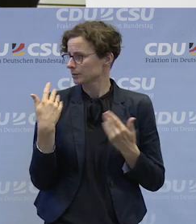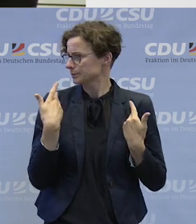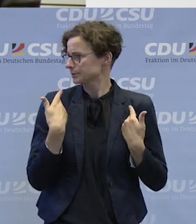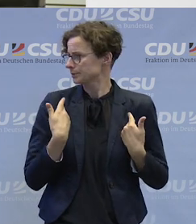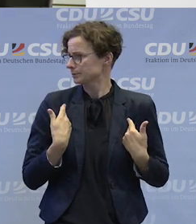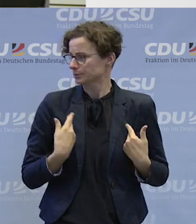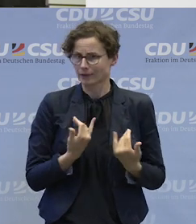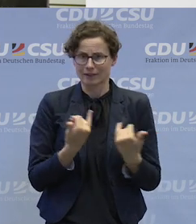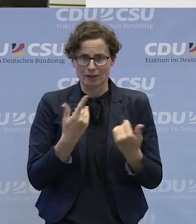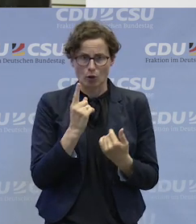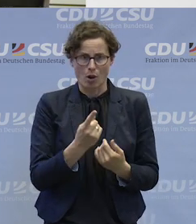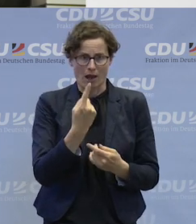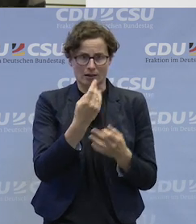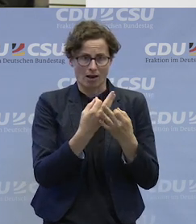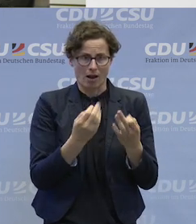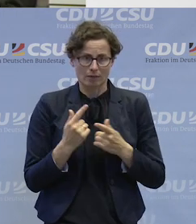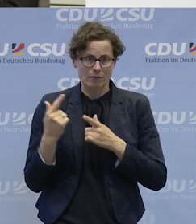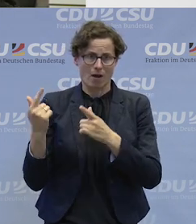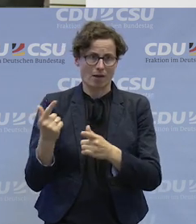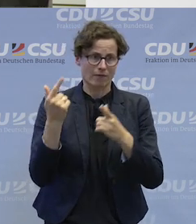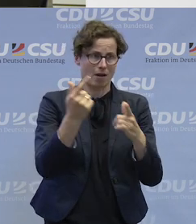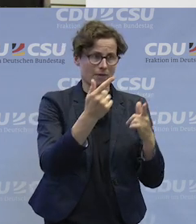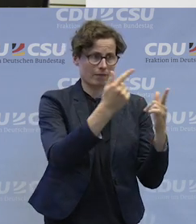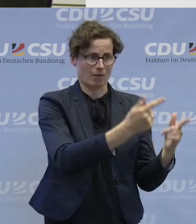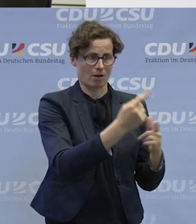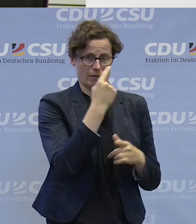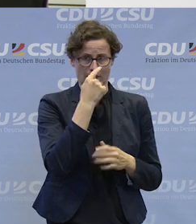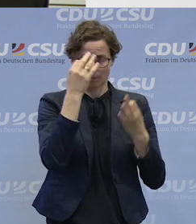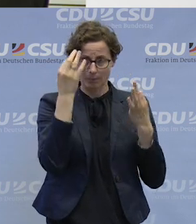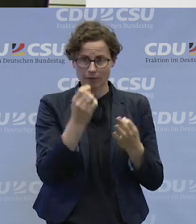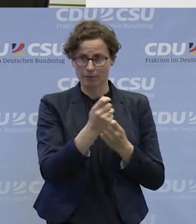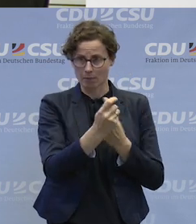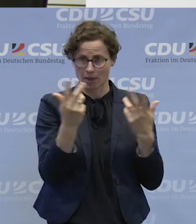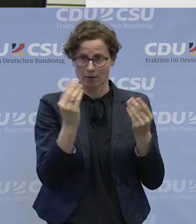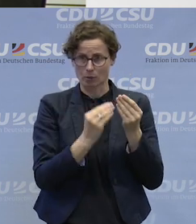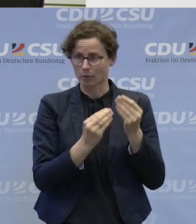Wie soll sie das an einem Tag schaffen, wenn mehrere Probleme aufeinander kommen?